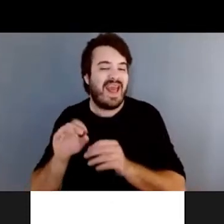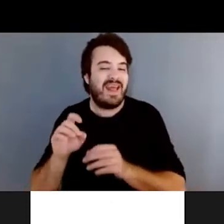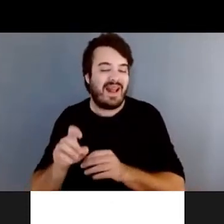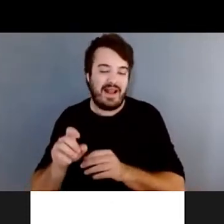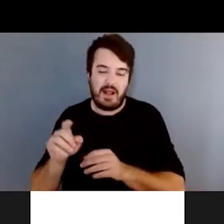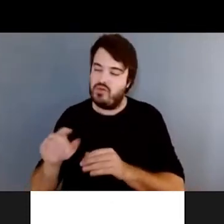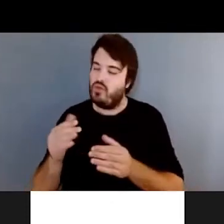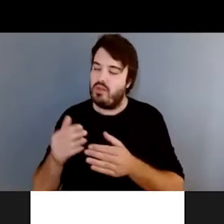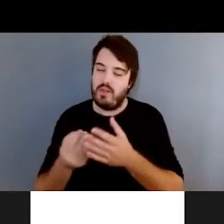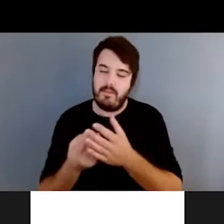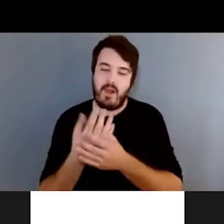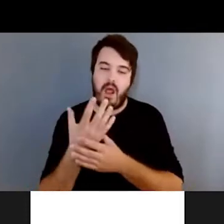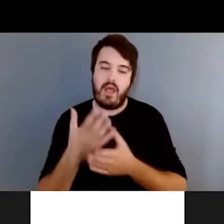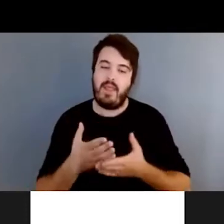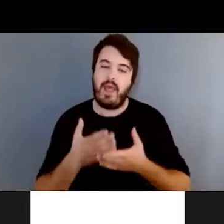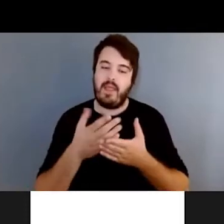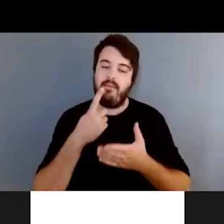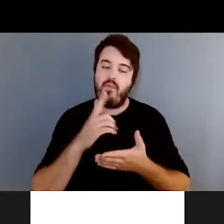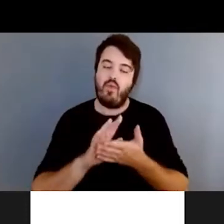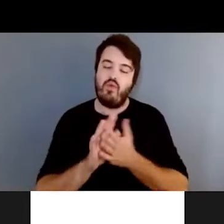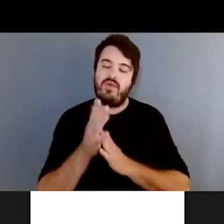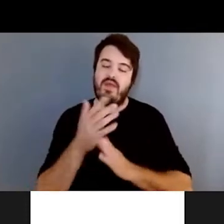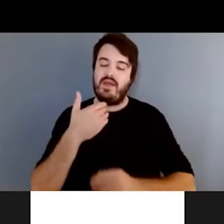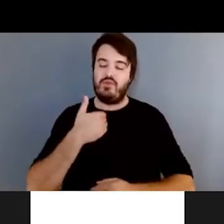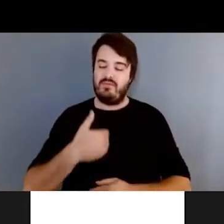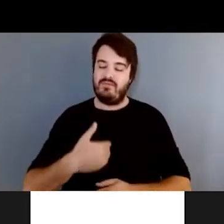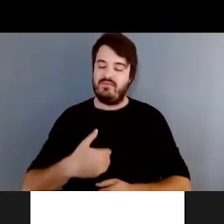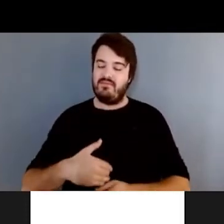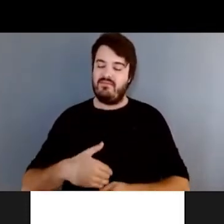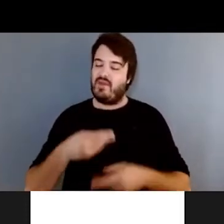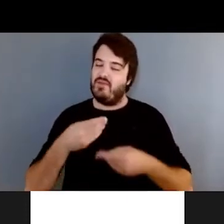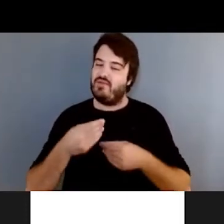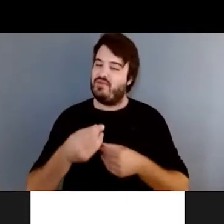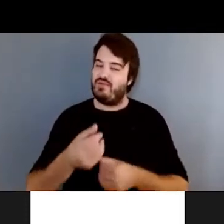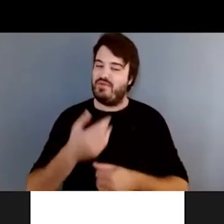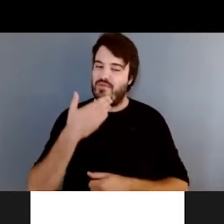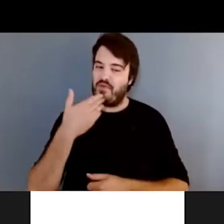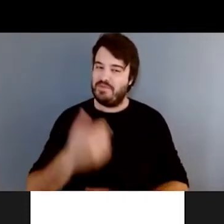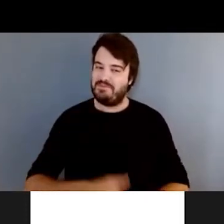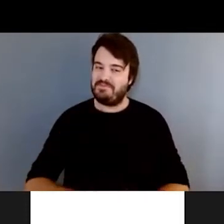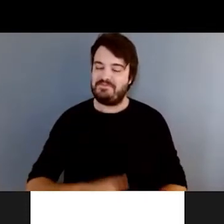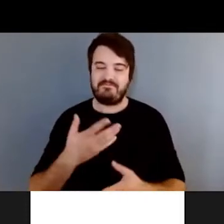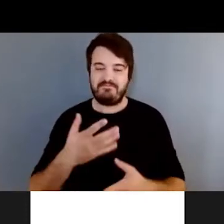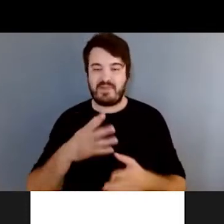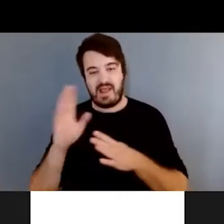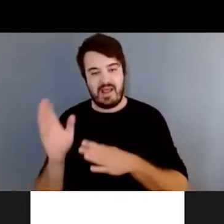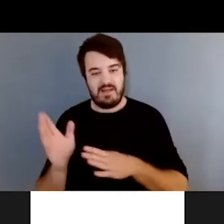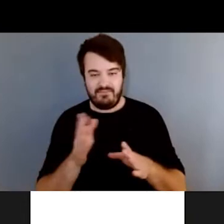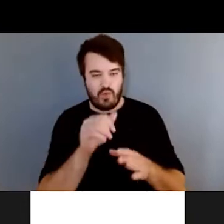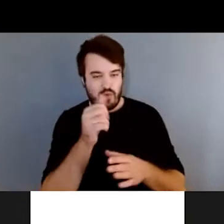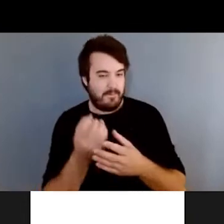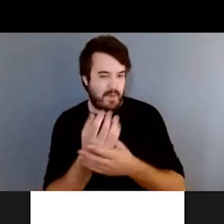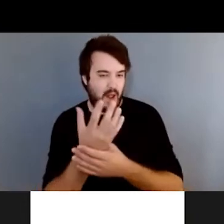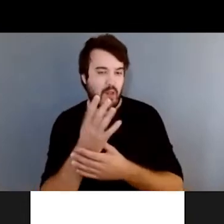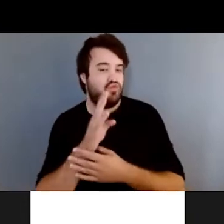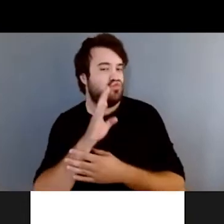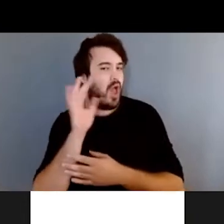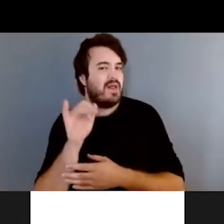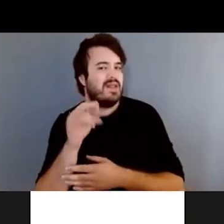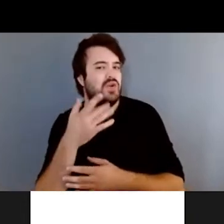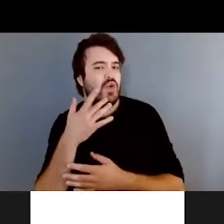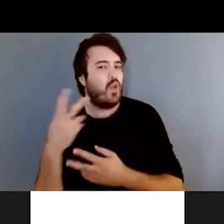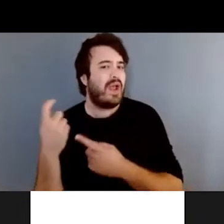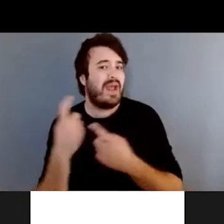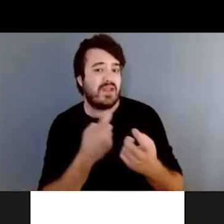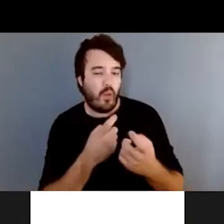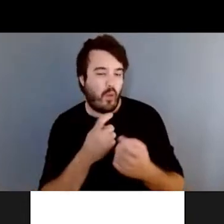aider à la digestion. Fait que, je vais passer à une autre plante. Vous reviendrez avec vos questions plus